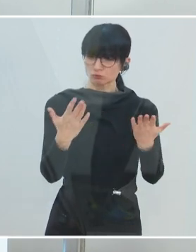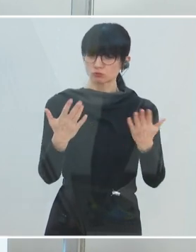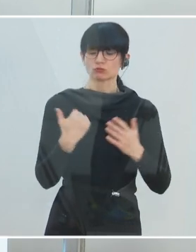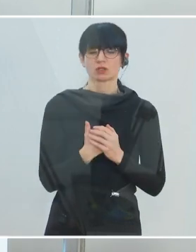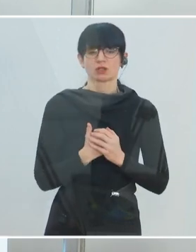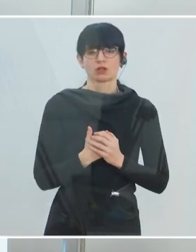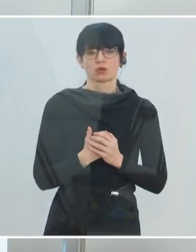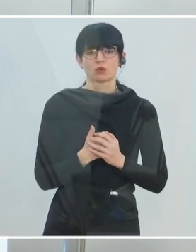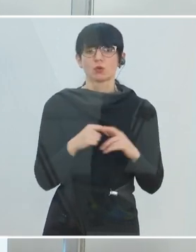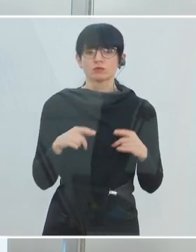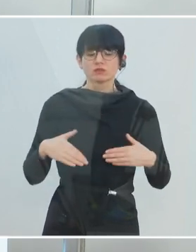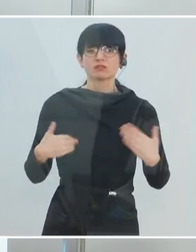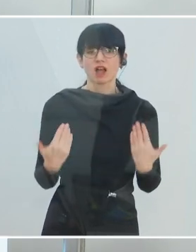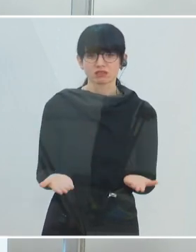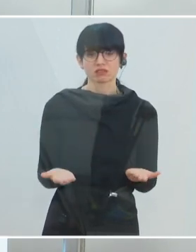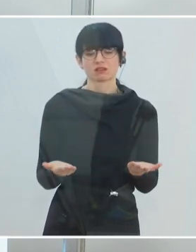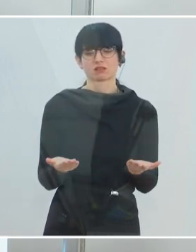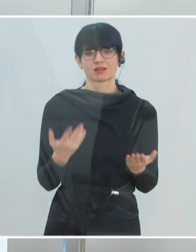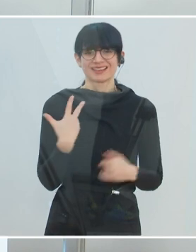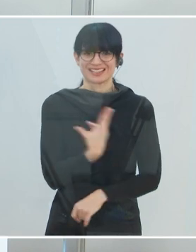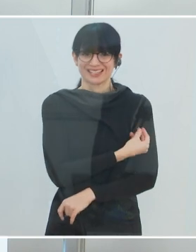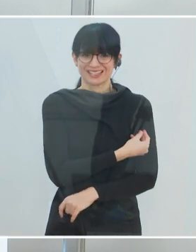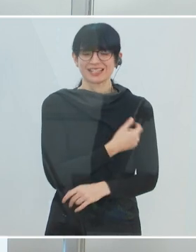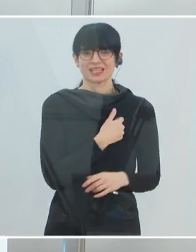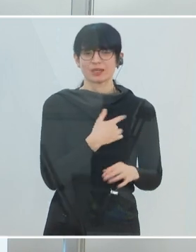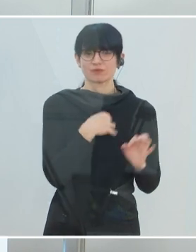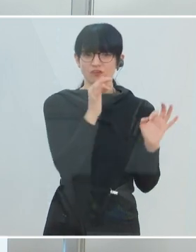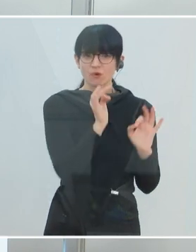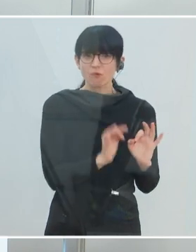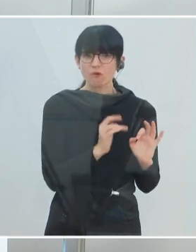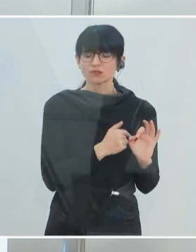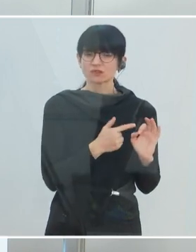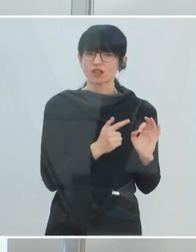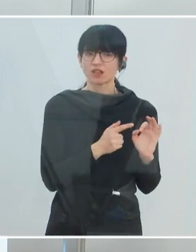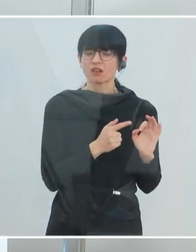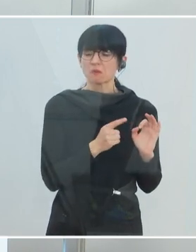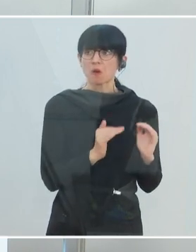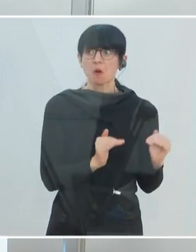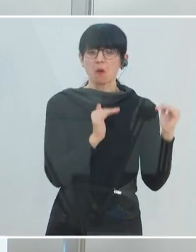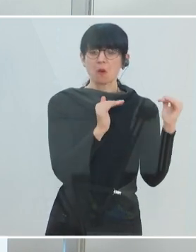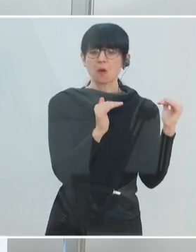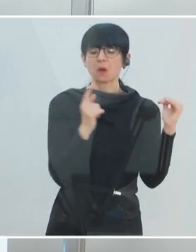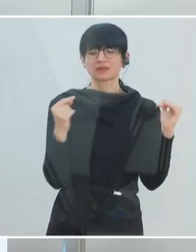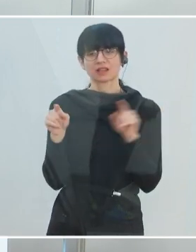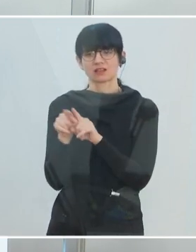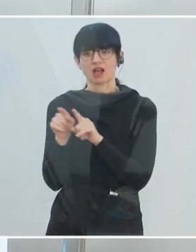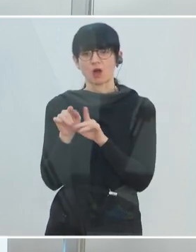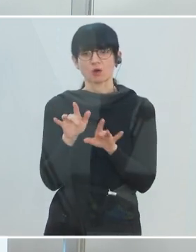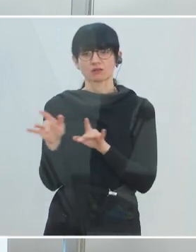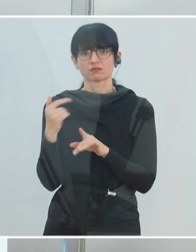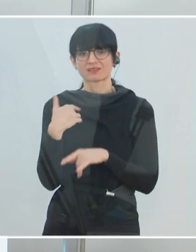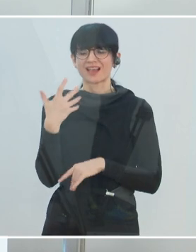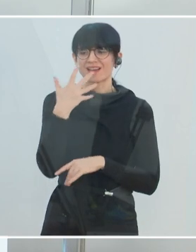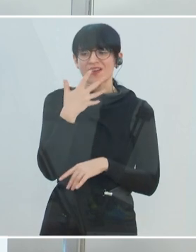es durch eine deutlich höhere Impfquote, dann sollte es durch eine saisonale Verbesserung, es wird